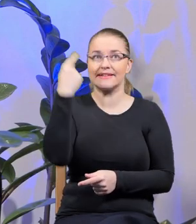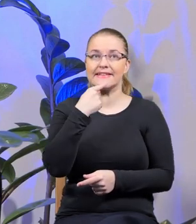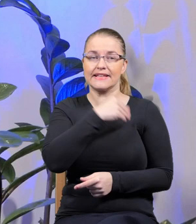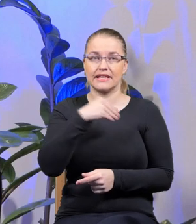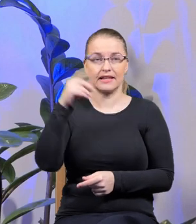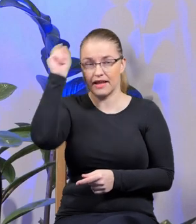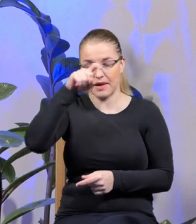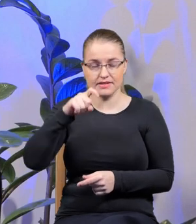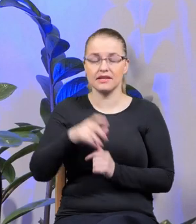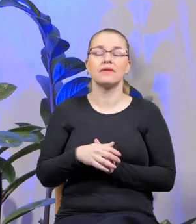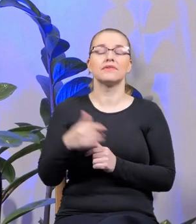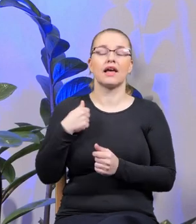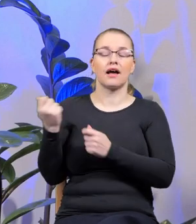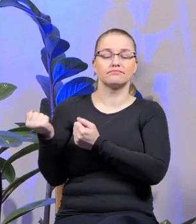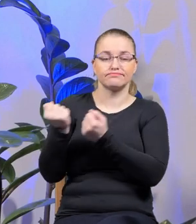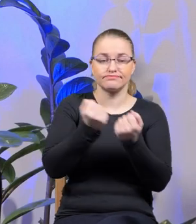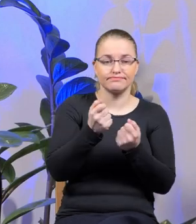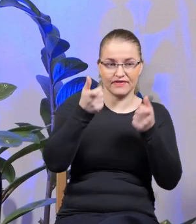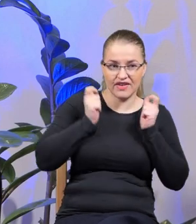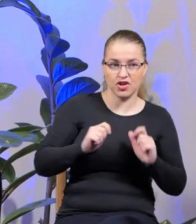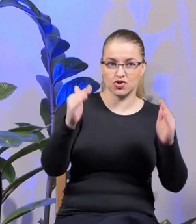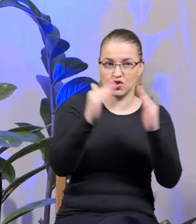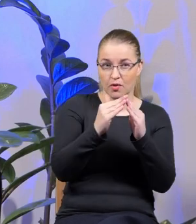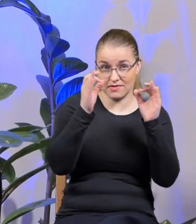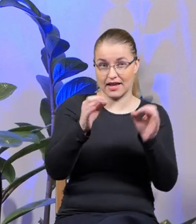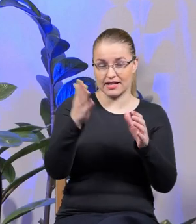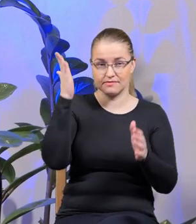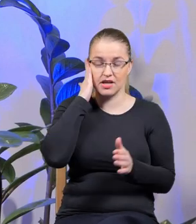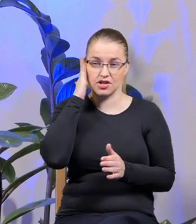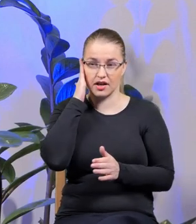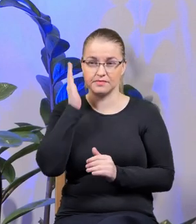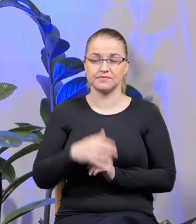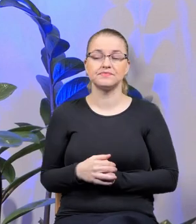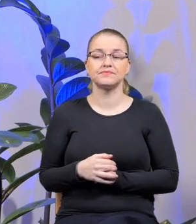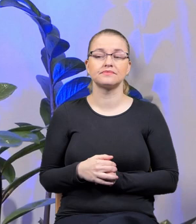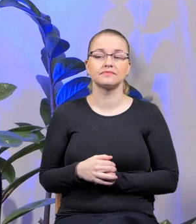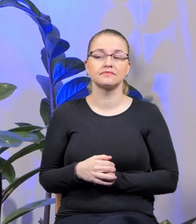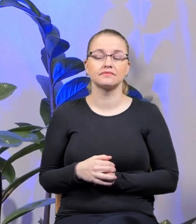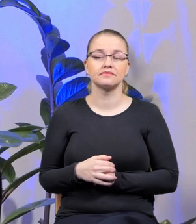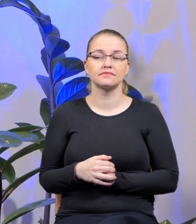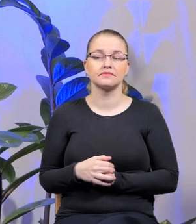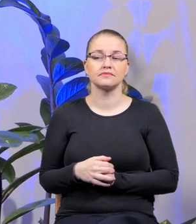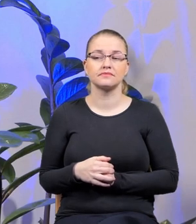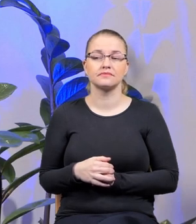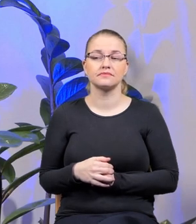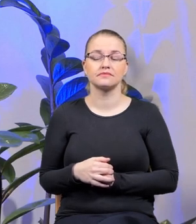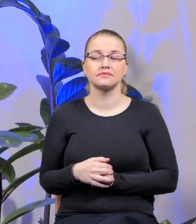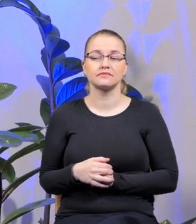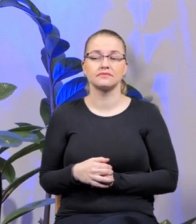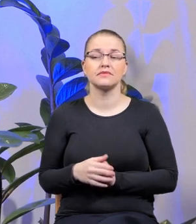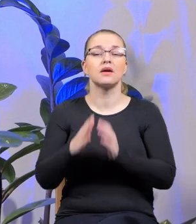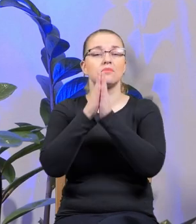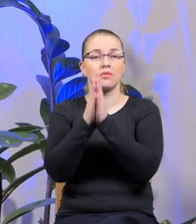Zawoziłem je na wieś do domu, w którym teraz mieszkam, czy zawiozłem mnie na wieś, do domu, w którym teraz mieszkam.